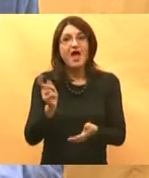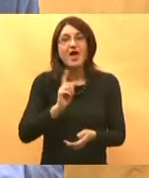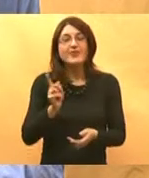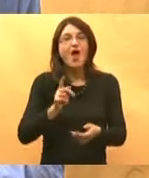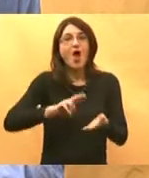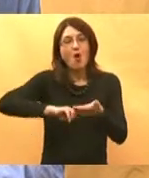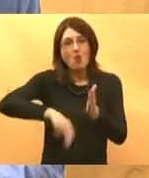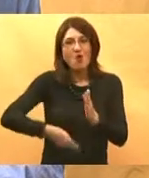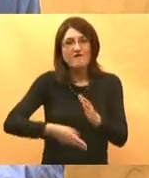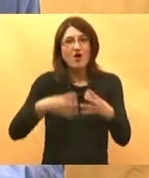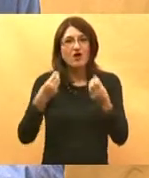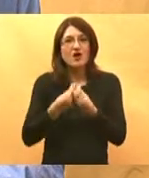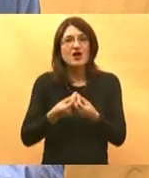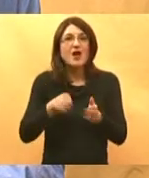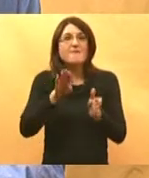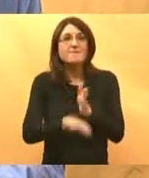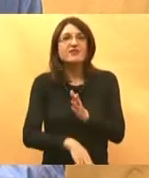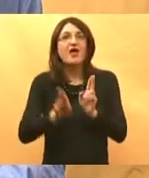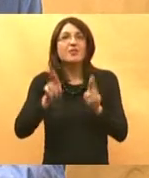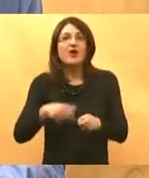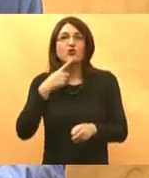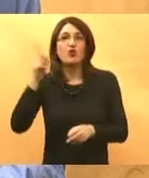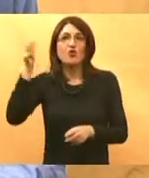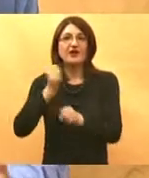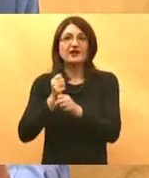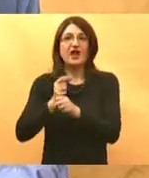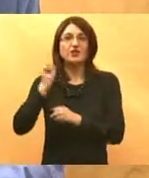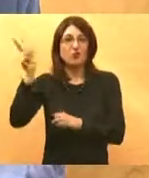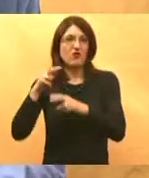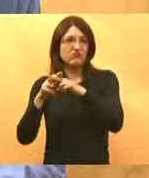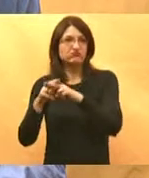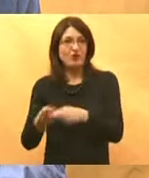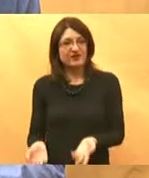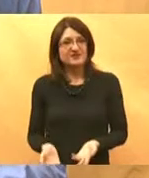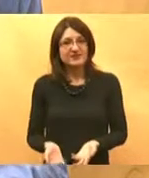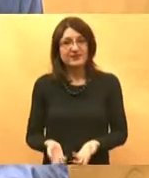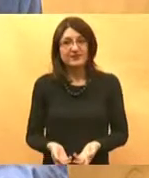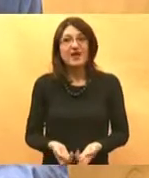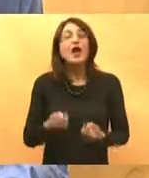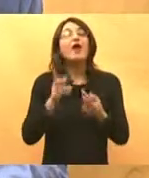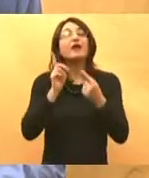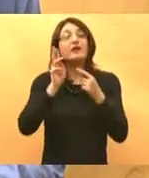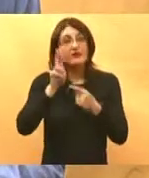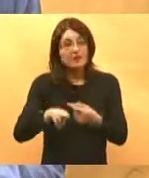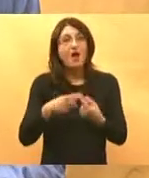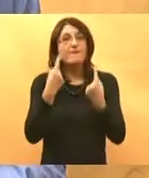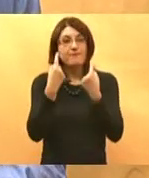kolektivnom ugovoru bude manje od ložača u bolnici. Hoću vam reći da postoje mogućnosti treba imati volje i po meni mislim da ministarstvo